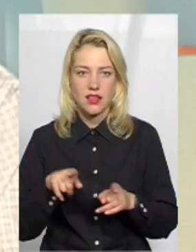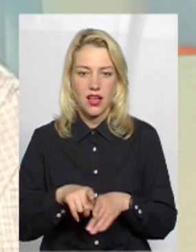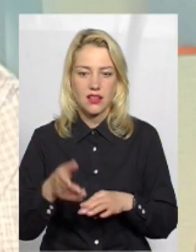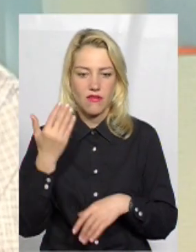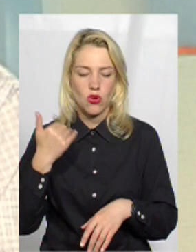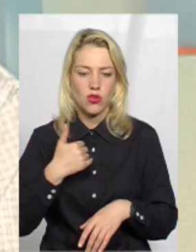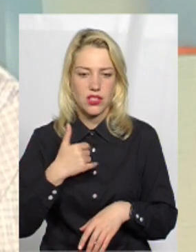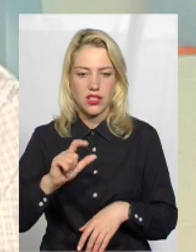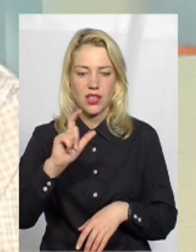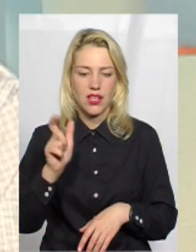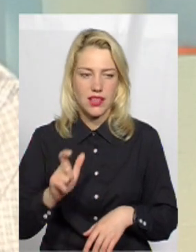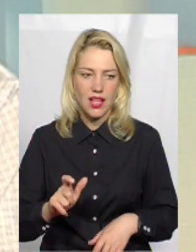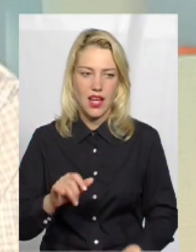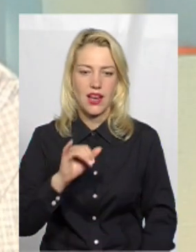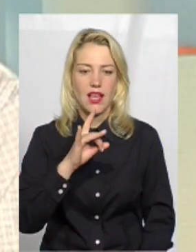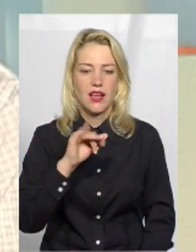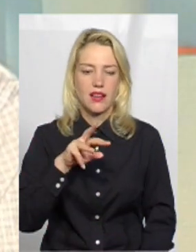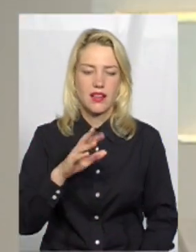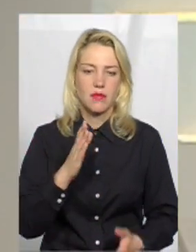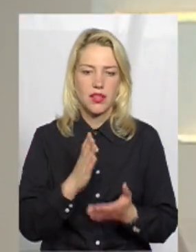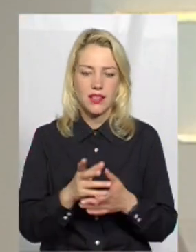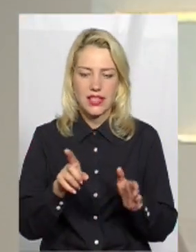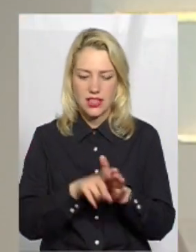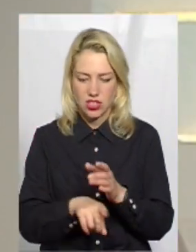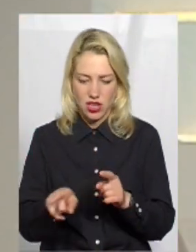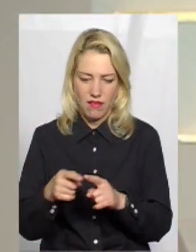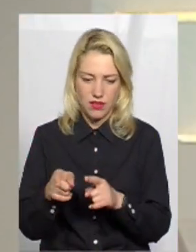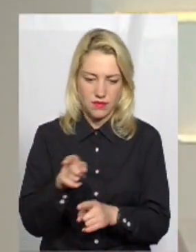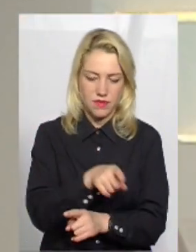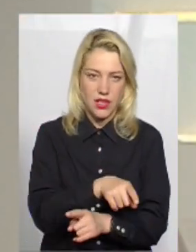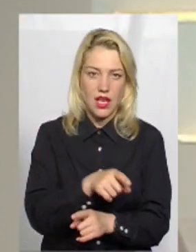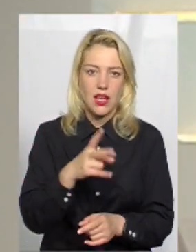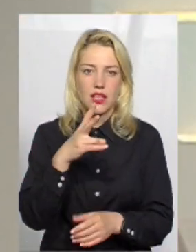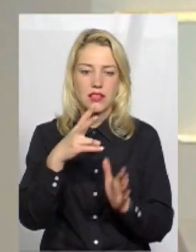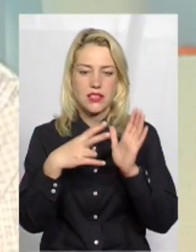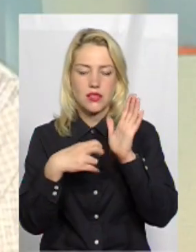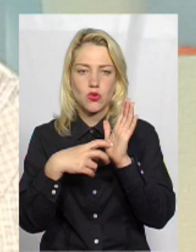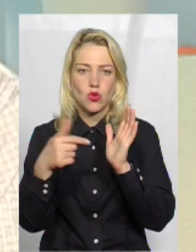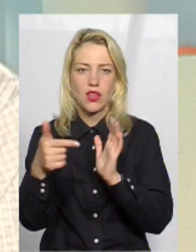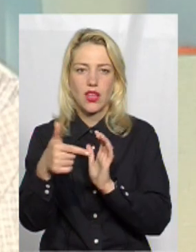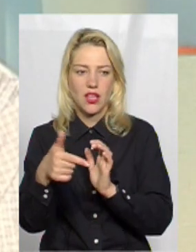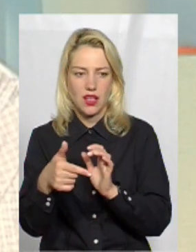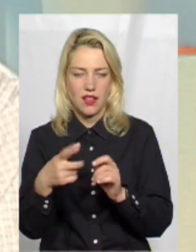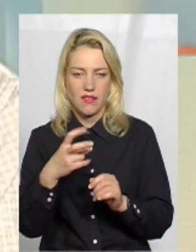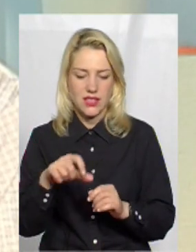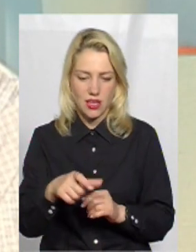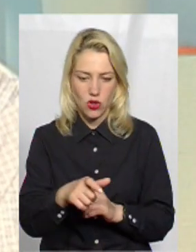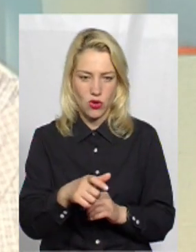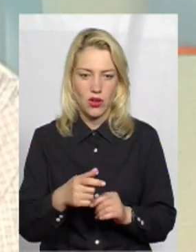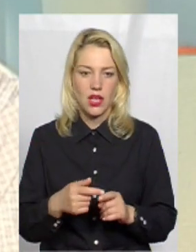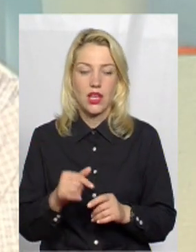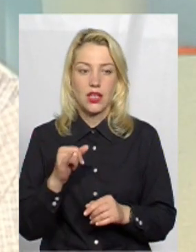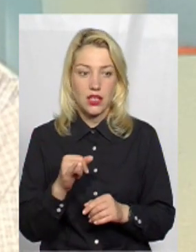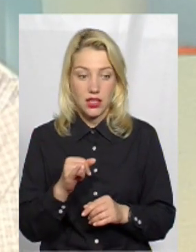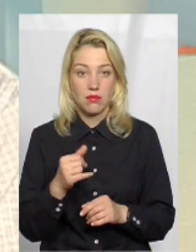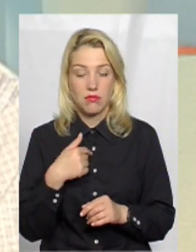виявилося, що якраз Копенгаген і Рим є дешеве сполучення, там, здається, 700 гривень було, ну, тобто з України за такі гроші не долетиш,